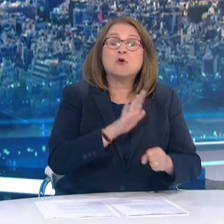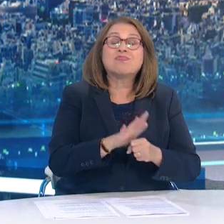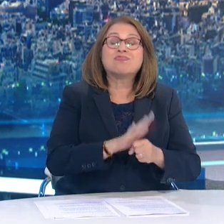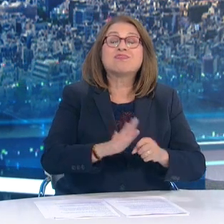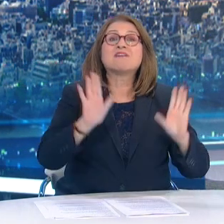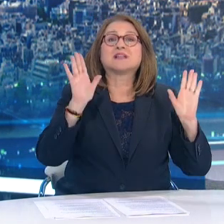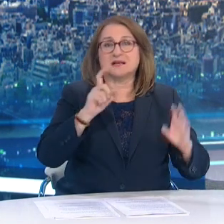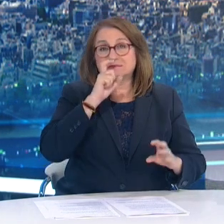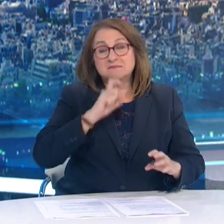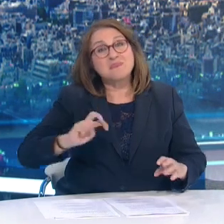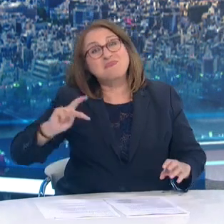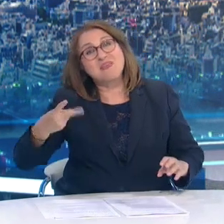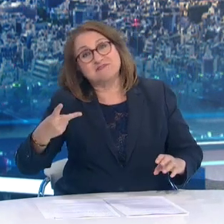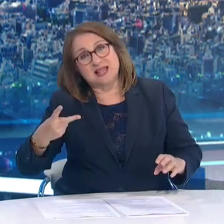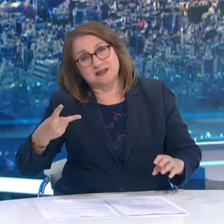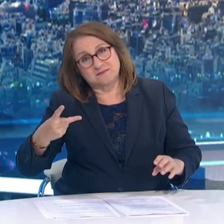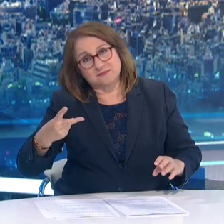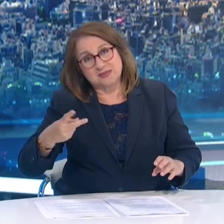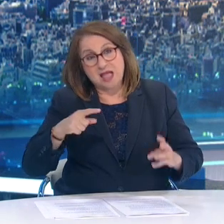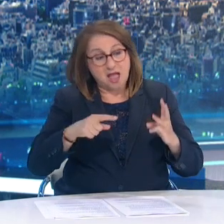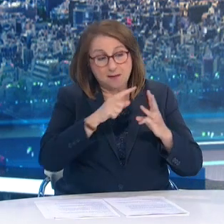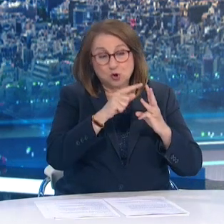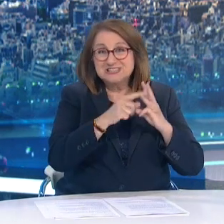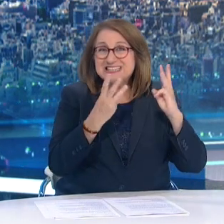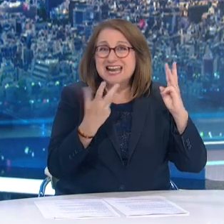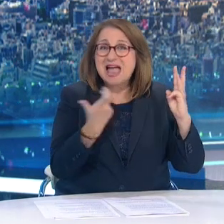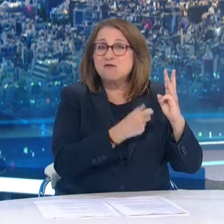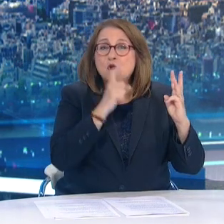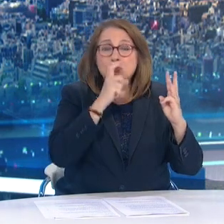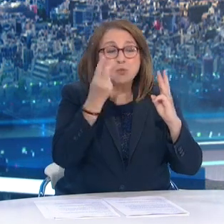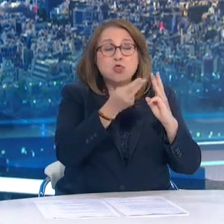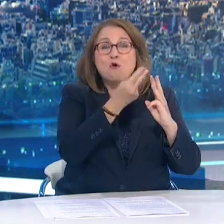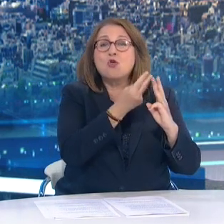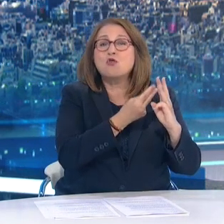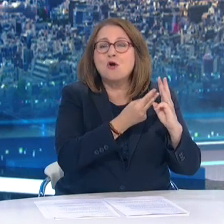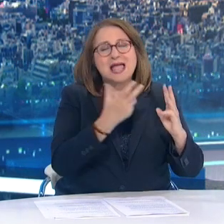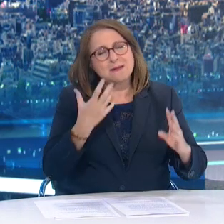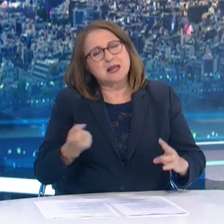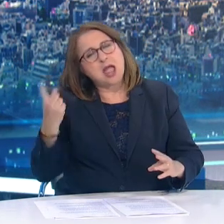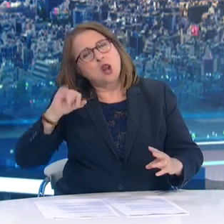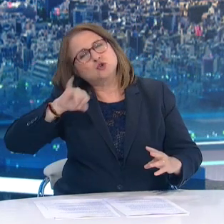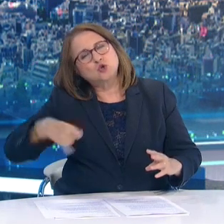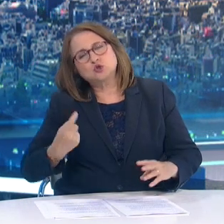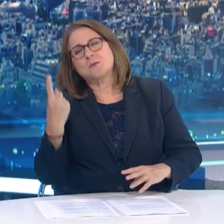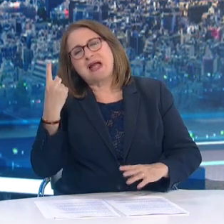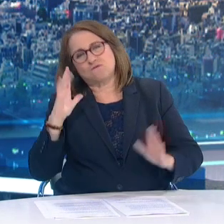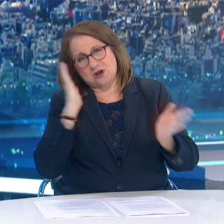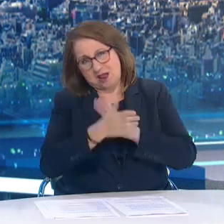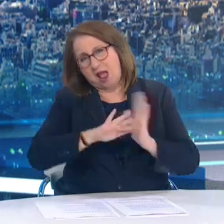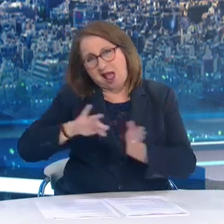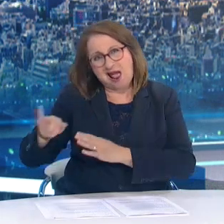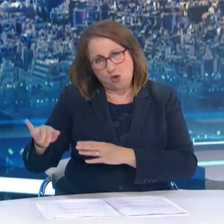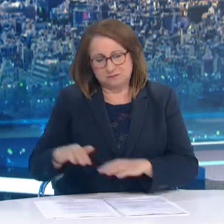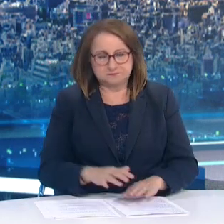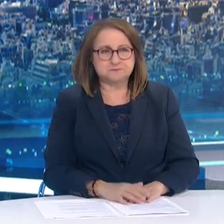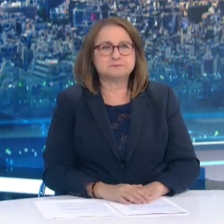δεν καλύπτει. Αξίζει να σημειωθεί ότι σε χώρες όπου η μετάλλαξη ΔΕΛΤΑ έχει ήδη επικρατήσει και παρά τη σημαντική